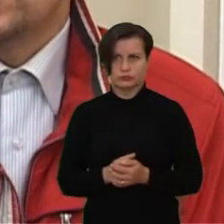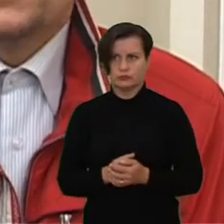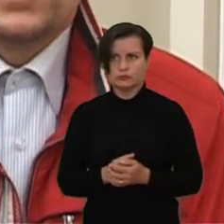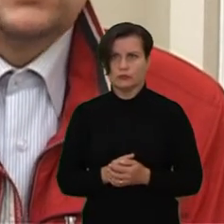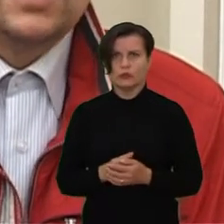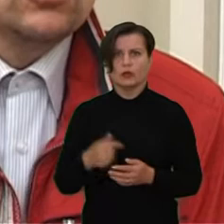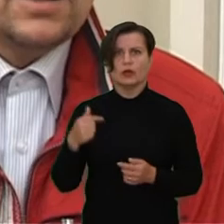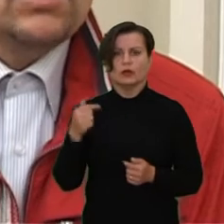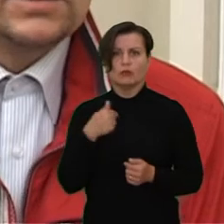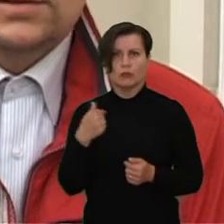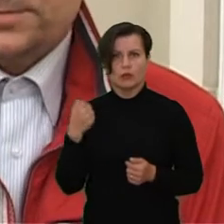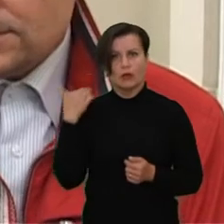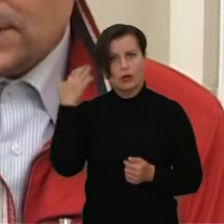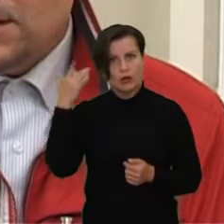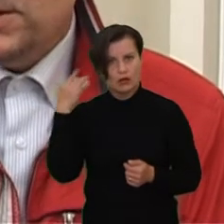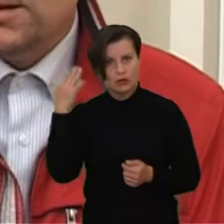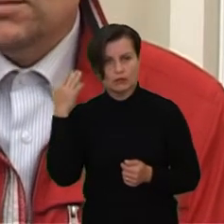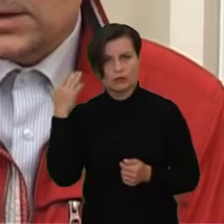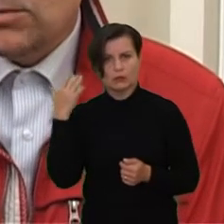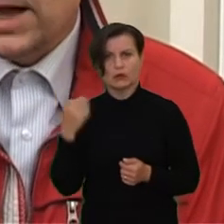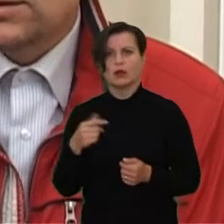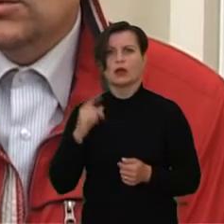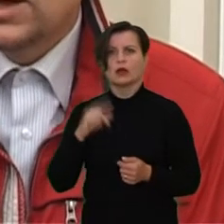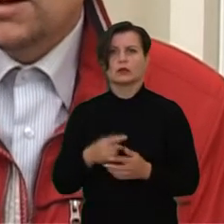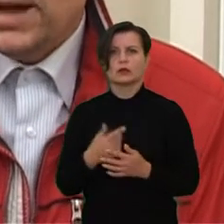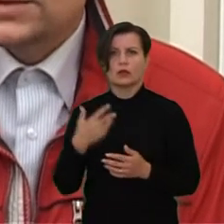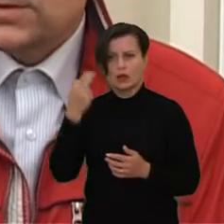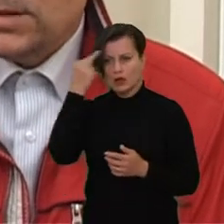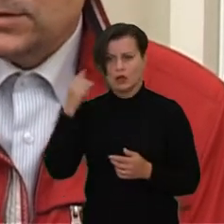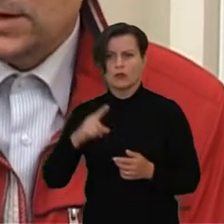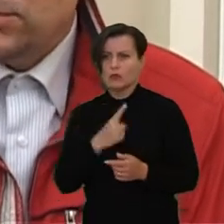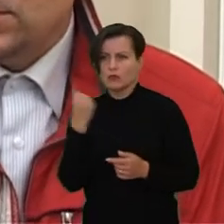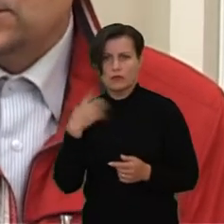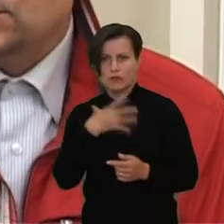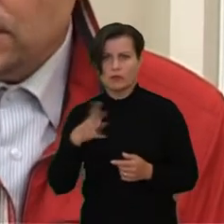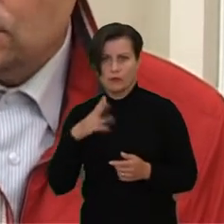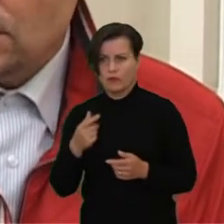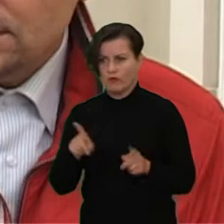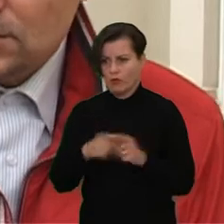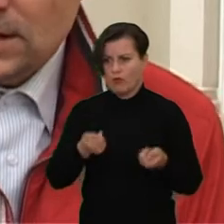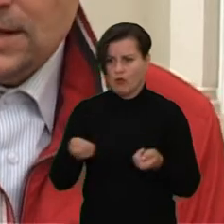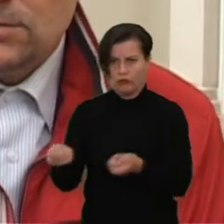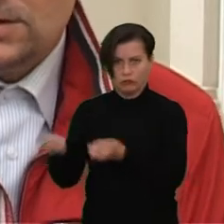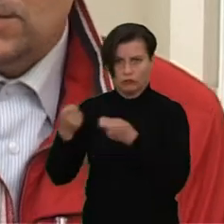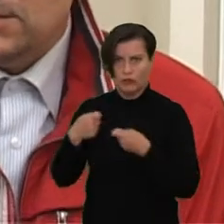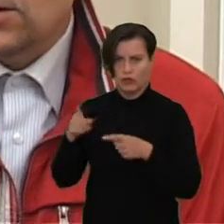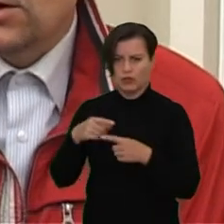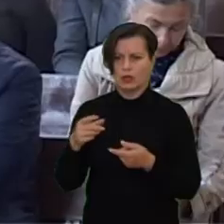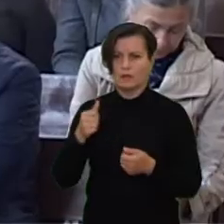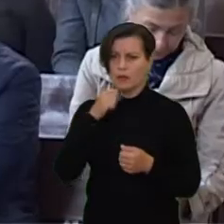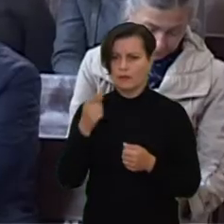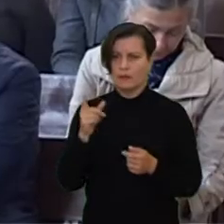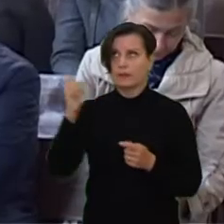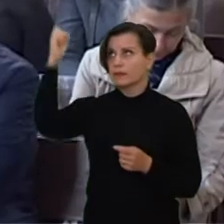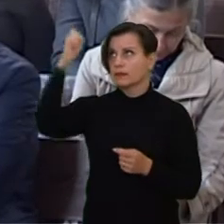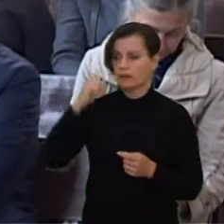krikščionimi. Na ir jau nekalbant apie mano manimų, patys svarbiausia reformacijos vaisių atnešta Lietuvai, tai be abejo,